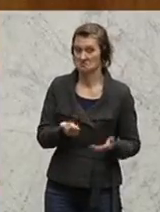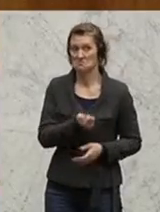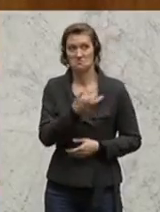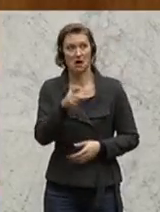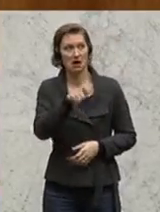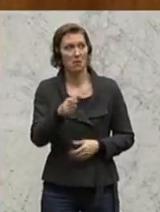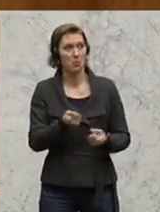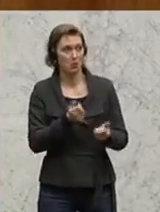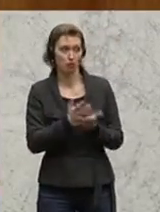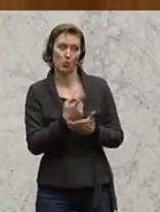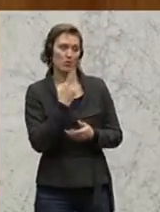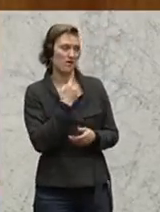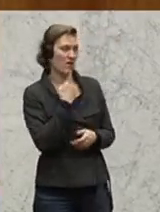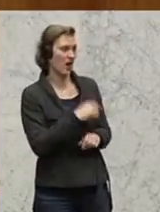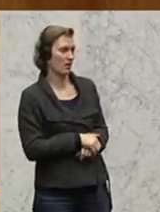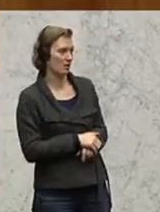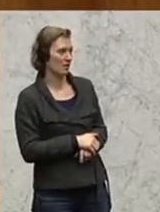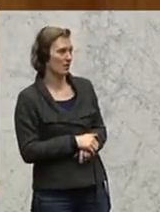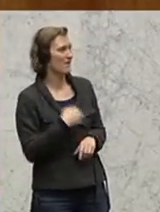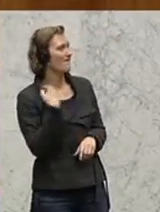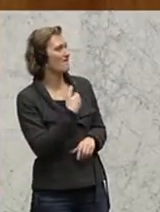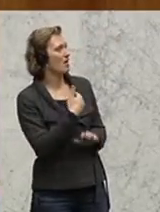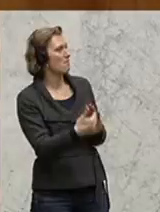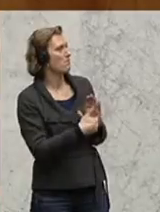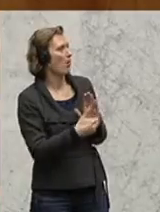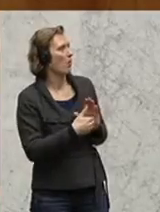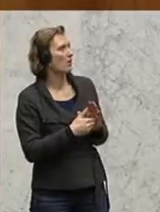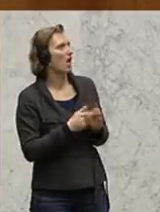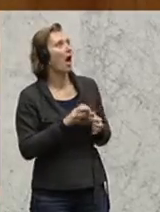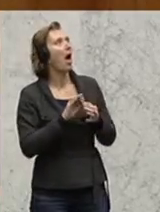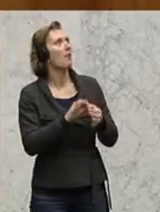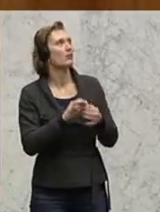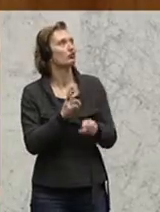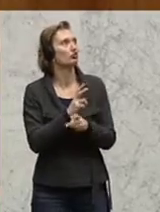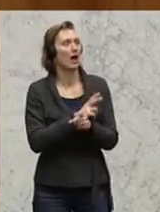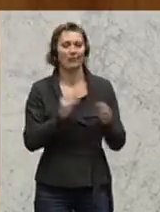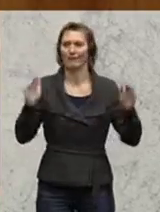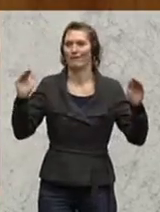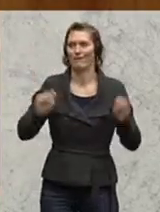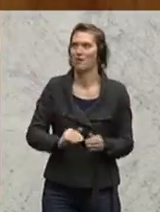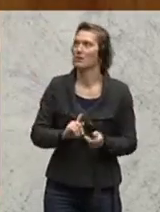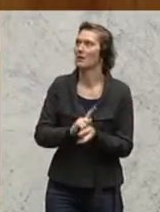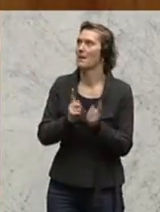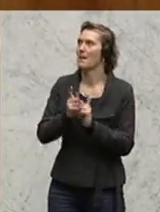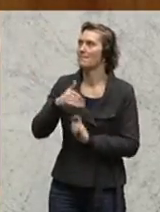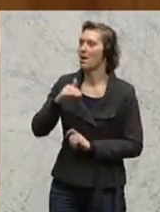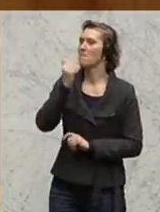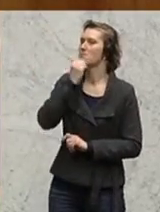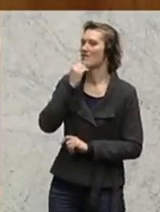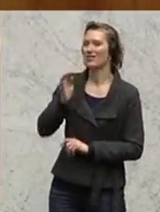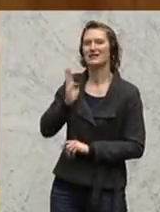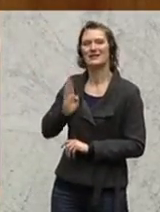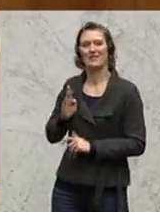manchem Politiker. Wir brauchen aber weniger Abhängigkeit vom Staat, sondern mehr privates Engagement durch die